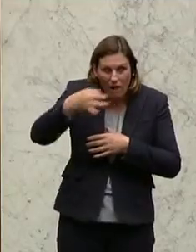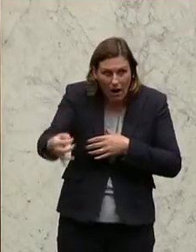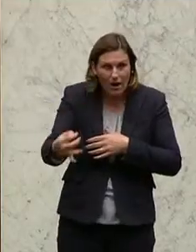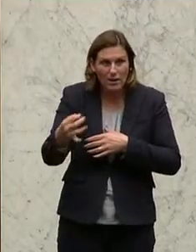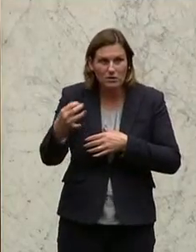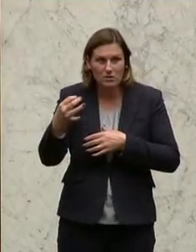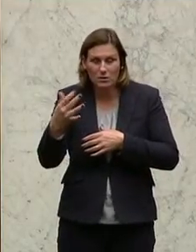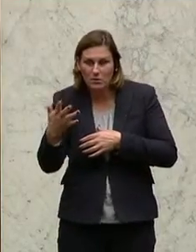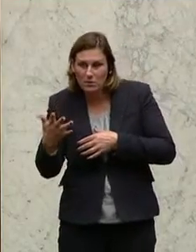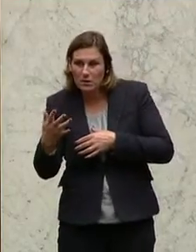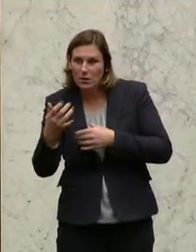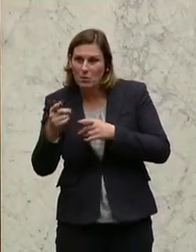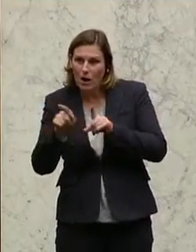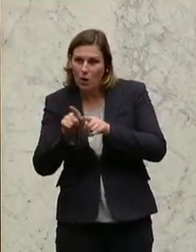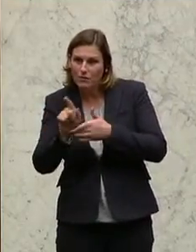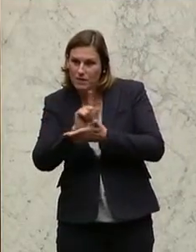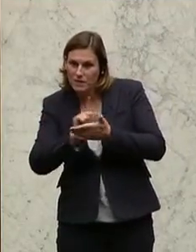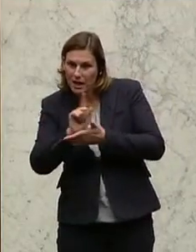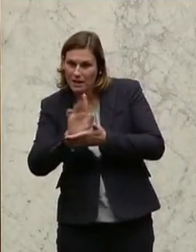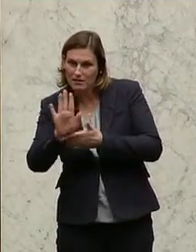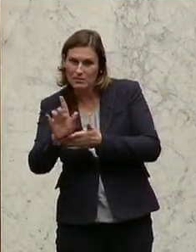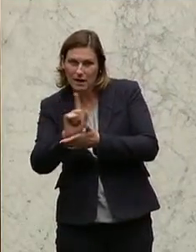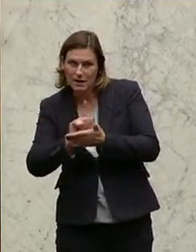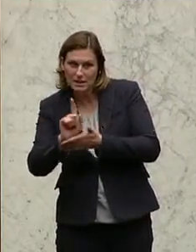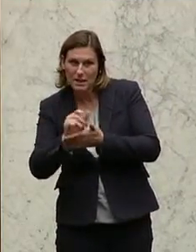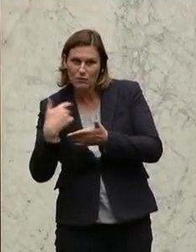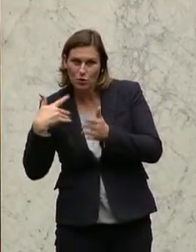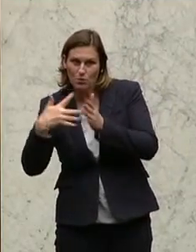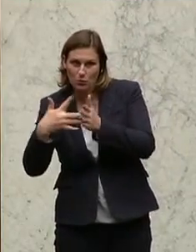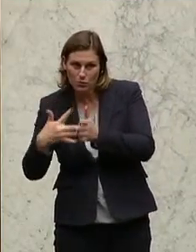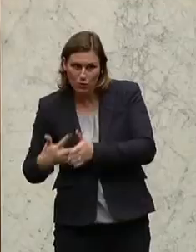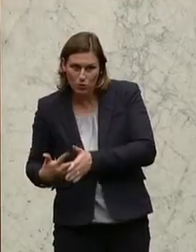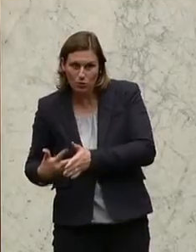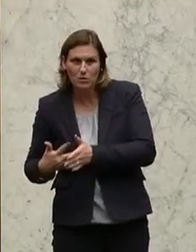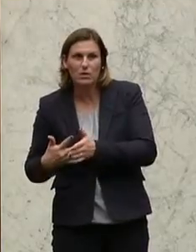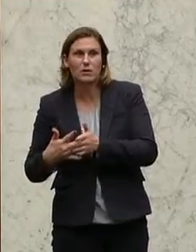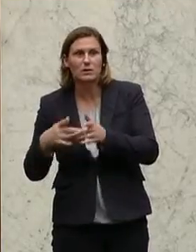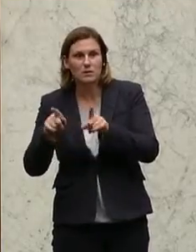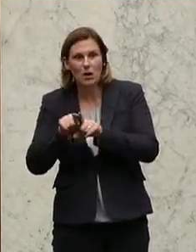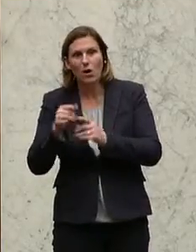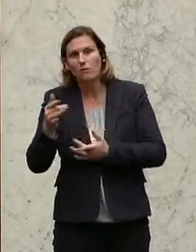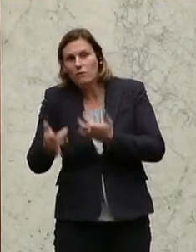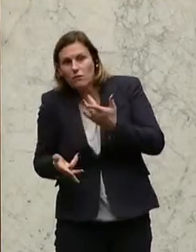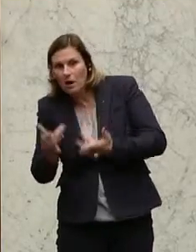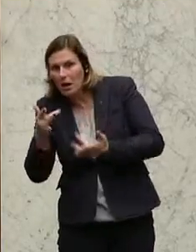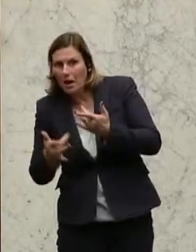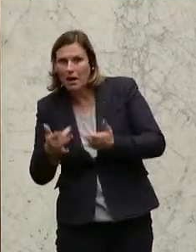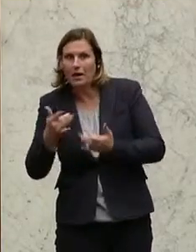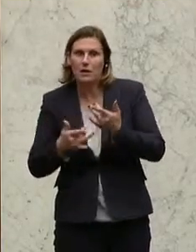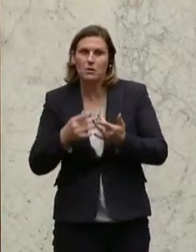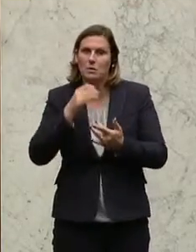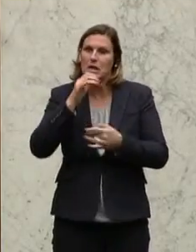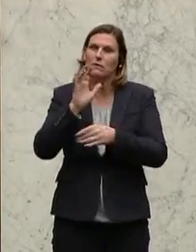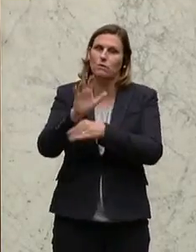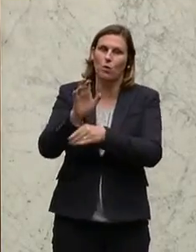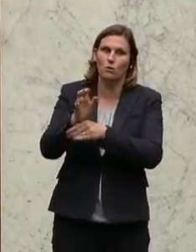er vielleicht den Zeitraum auch zu seiner Zeit vom Rechnungshof prüfen lässt, damit man auch vielleicht unberechtigte Vorwürfe